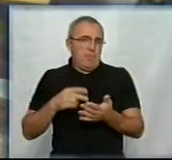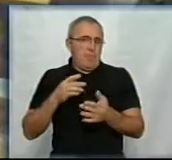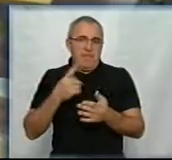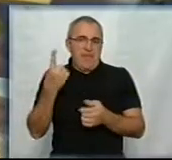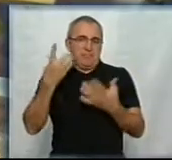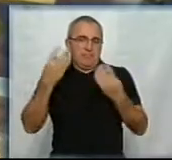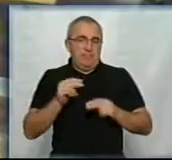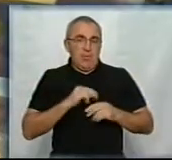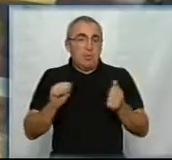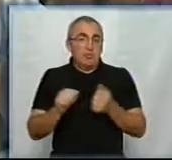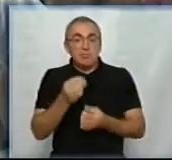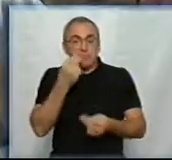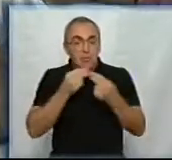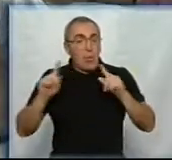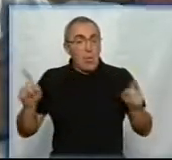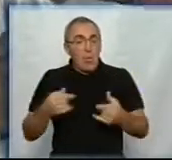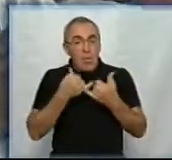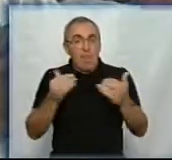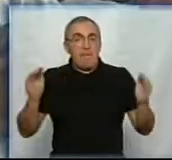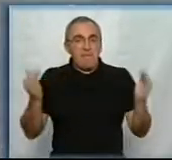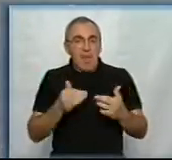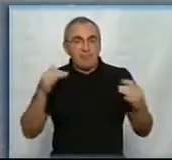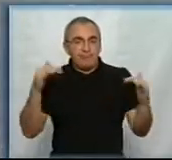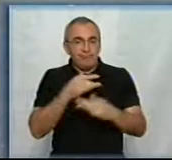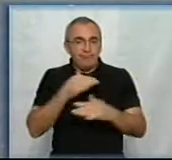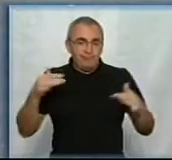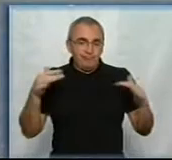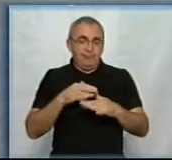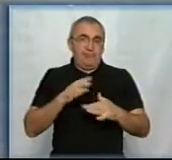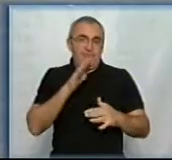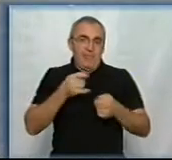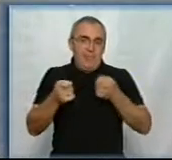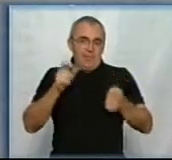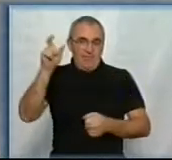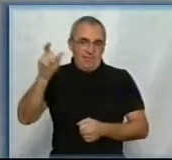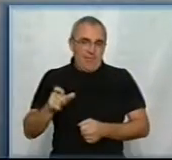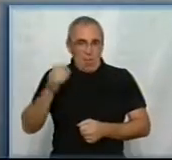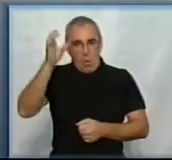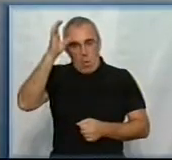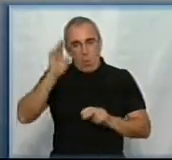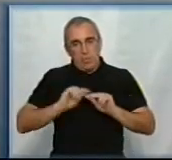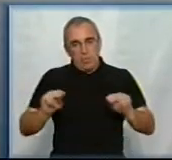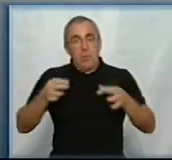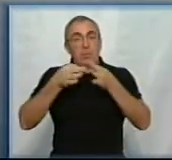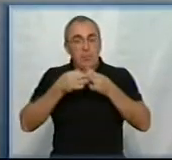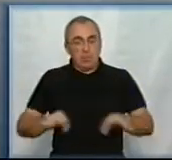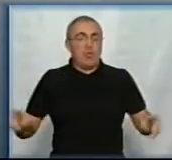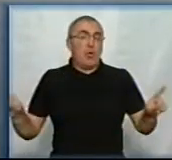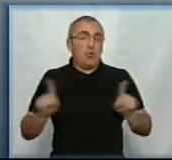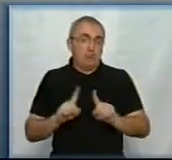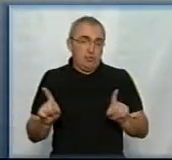Сухі сніданки у школі організували, щоб обмежити рух дітей у приміщенні, каже керівниця міського управління освіти. Дозволяється, що